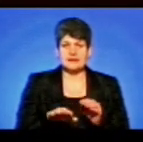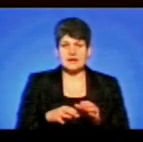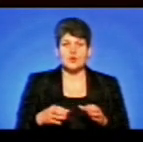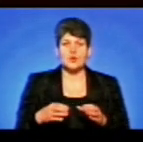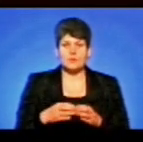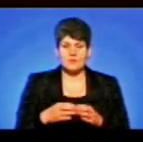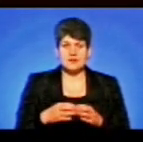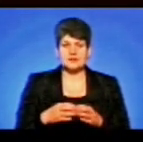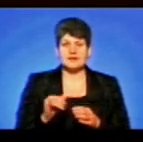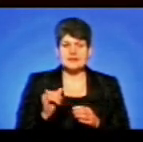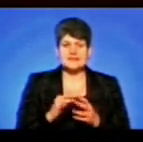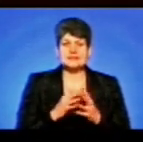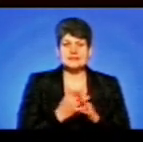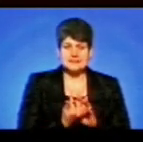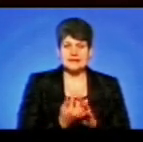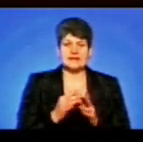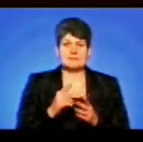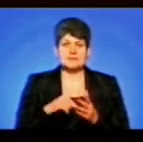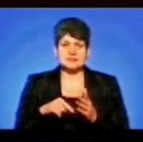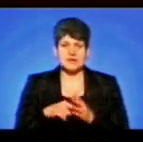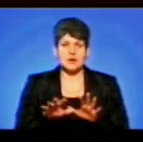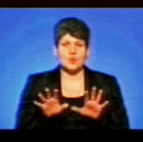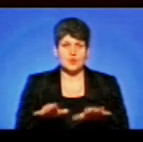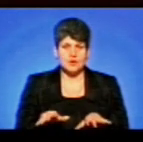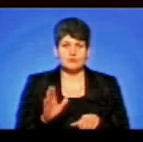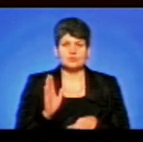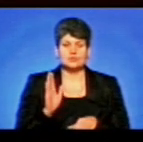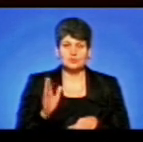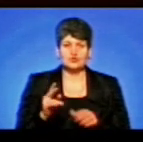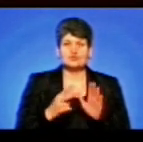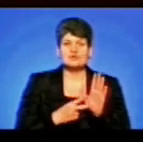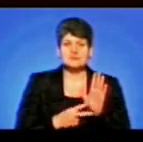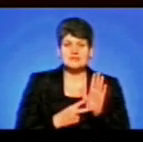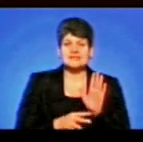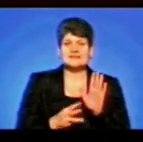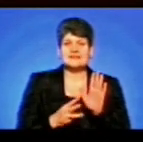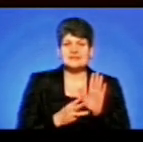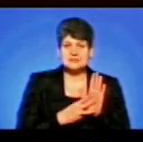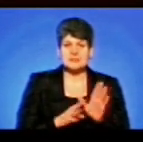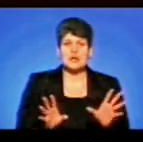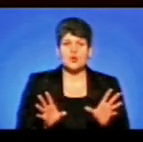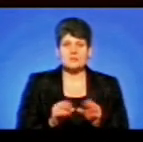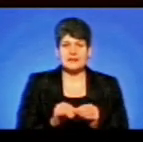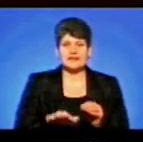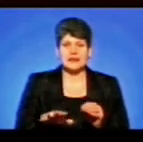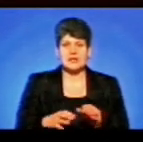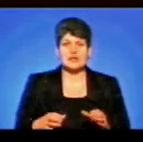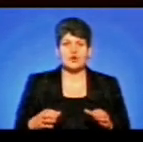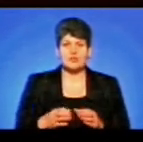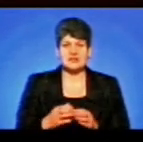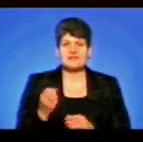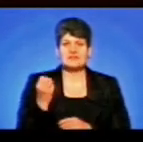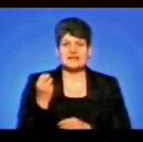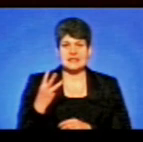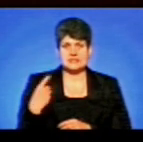громад і відповідних сільських, селищних, міських голів відбудуться у 78 об'єднаних територіальних громадах у 13